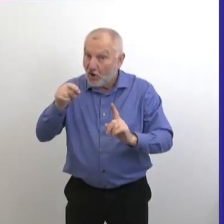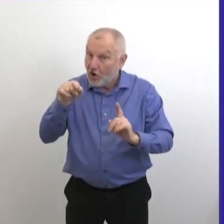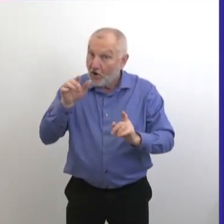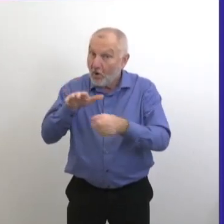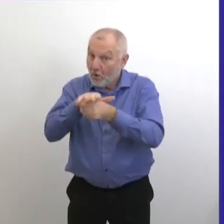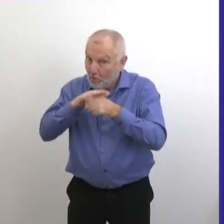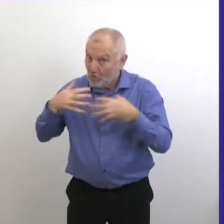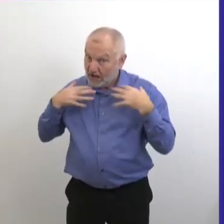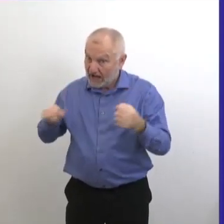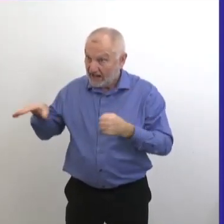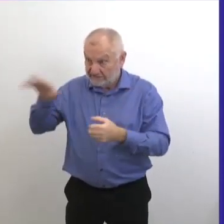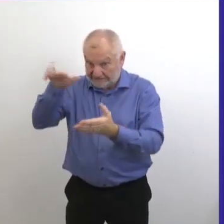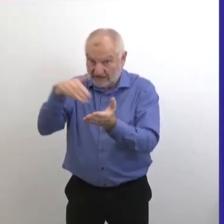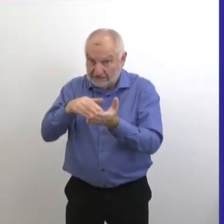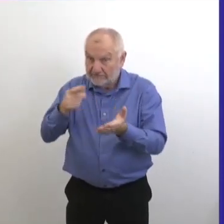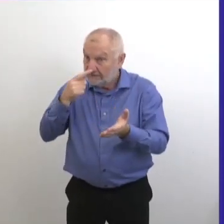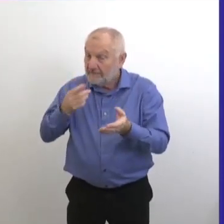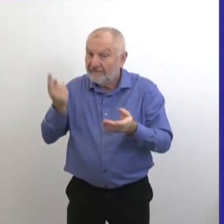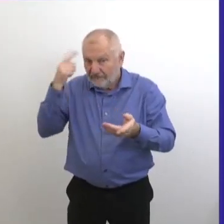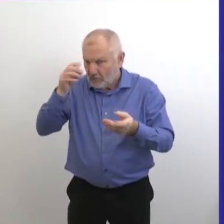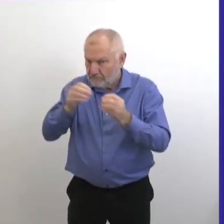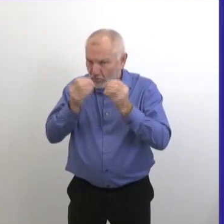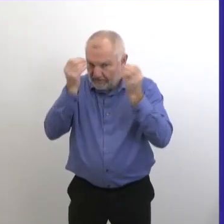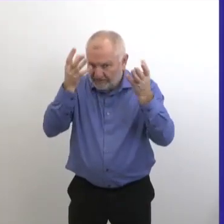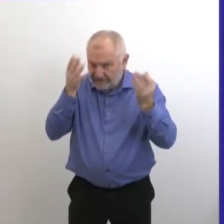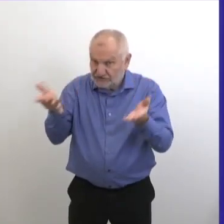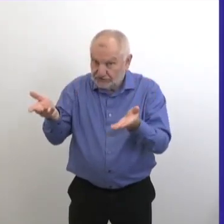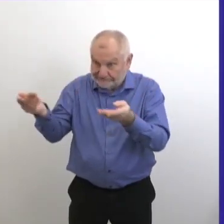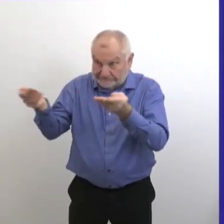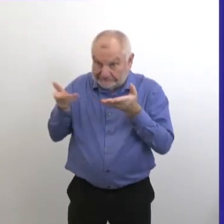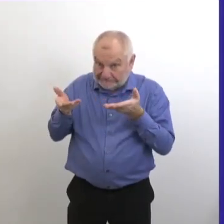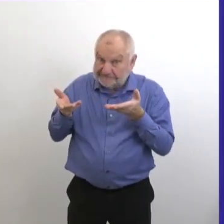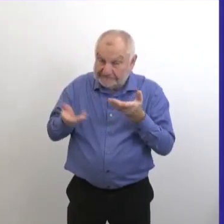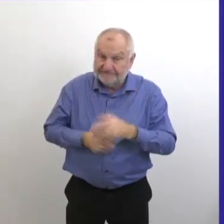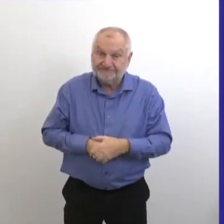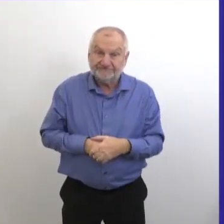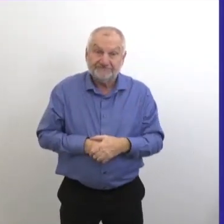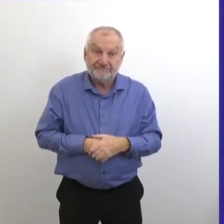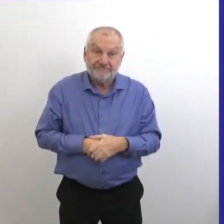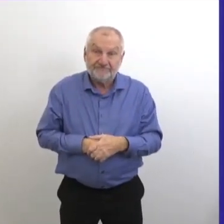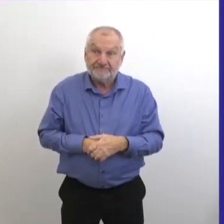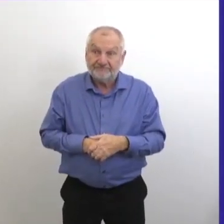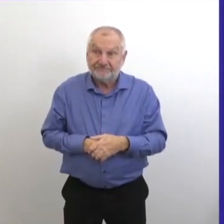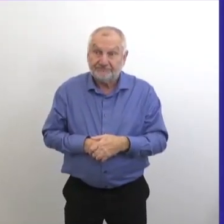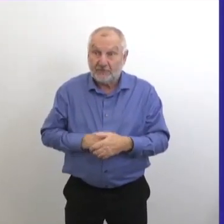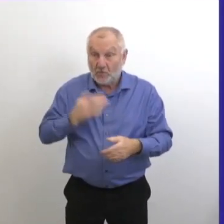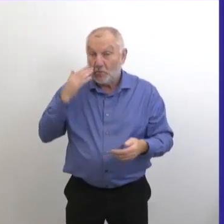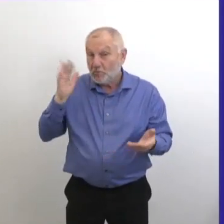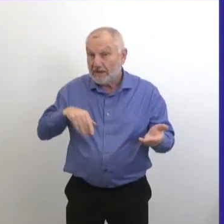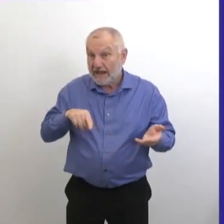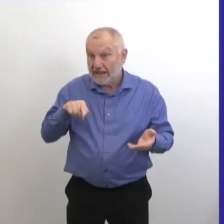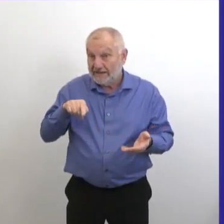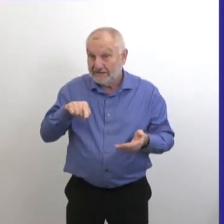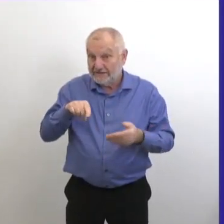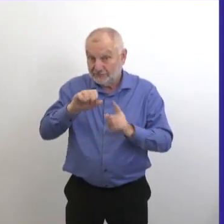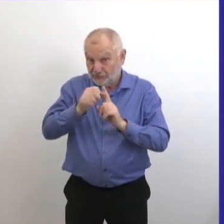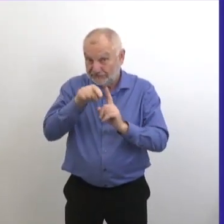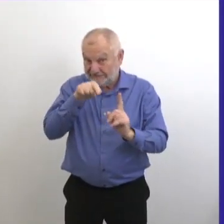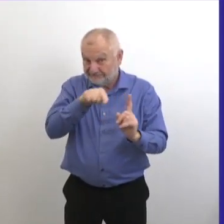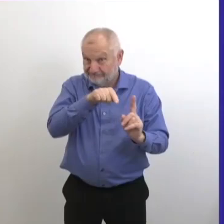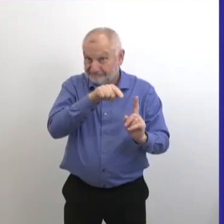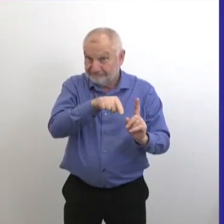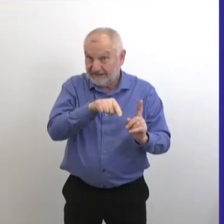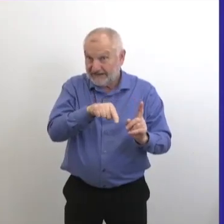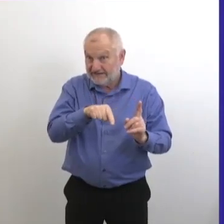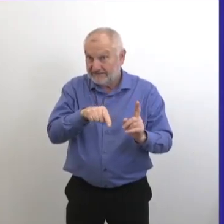autorités de santé publique. Alors, encore une fois, nous savons que c'est le genre de circonstances où on peut voir qu'il y a